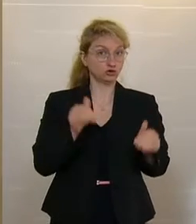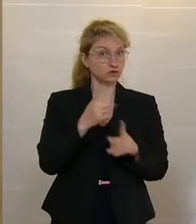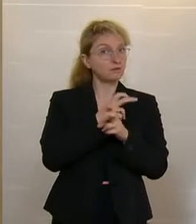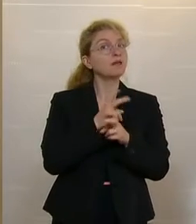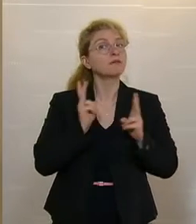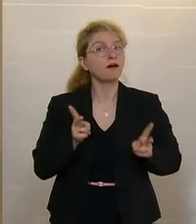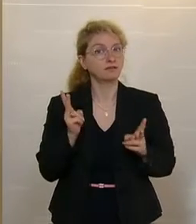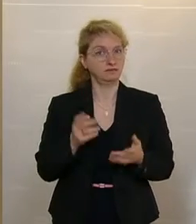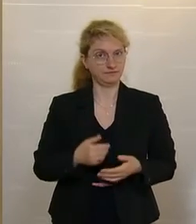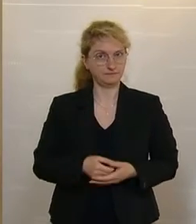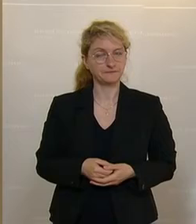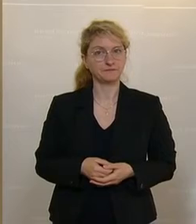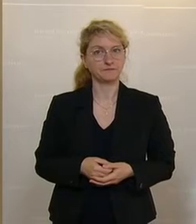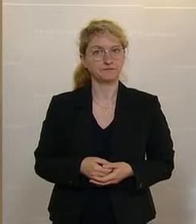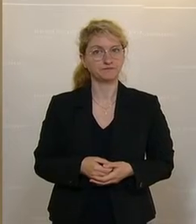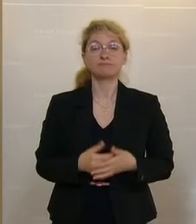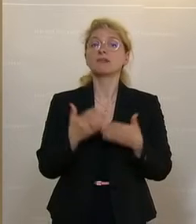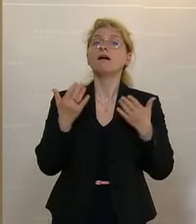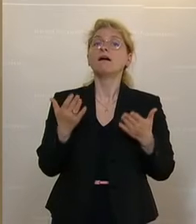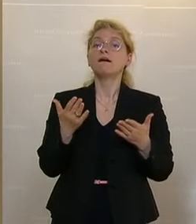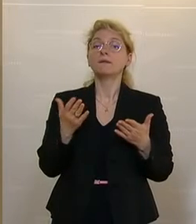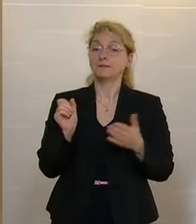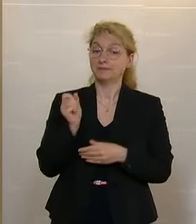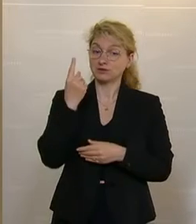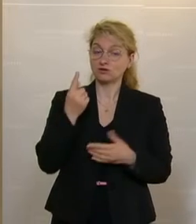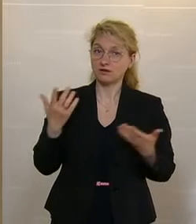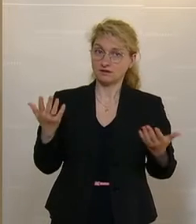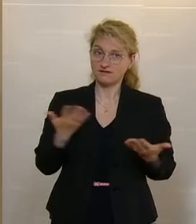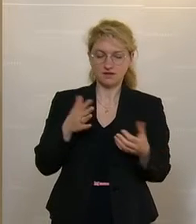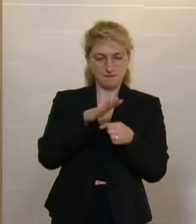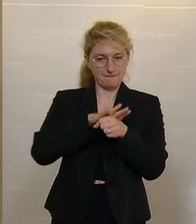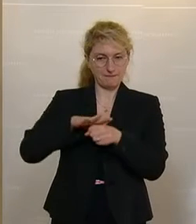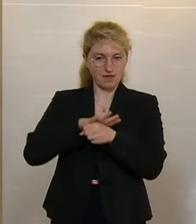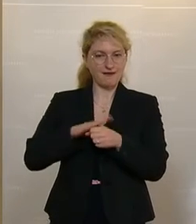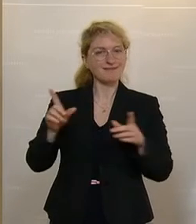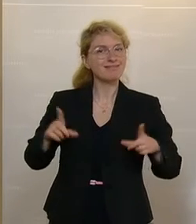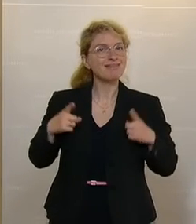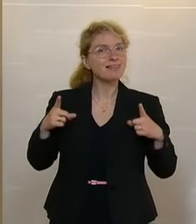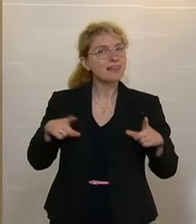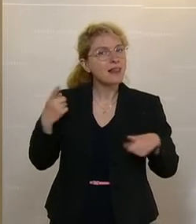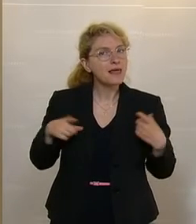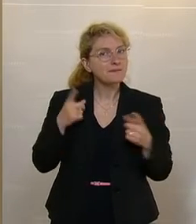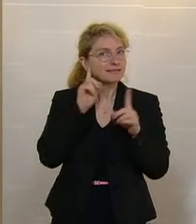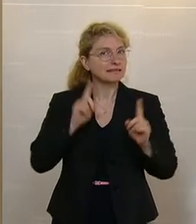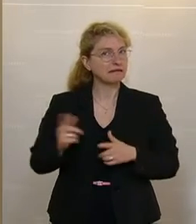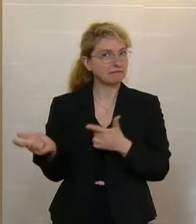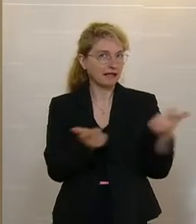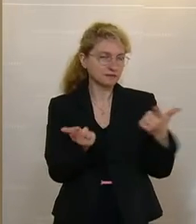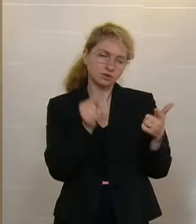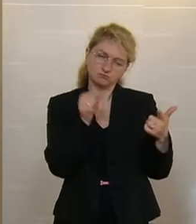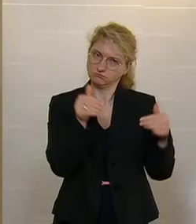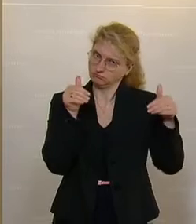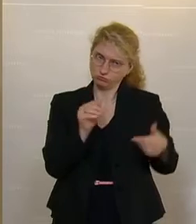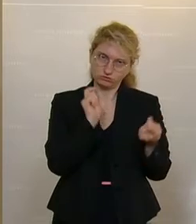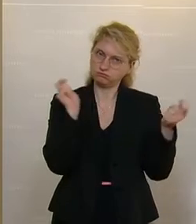leistet, meine sehr geehrten Damen und Herren. Insbesondere die Bereiche Lebendtiertransporte, da muss etwas passieren, da